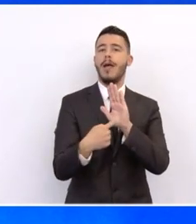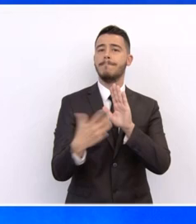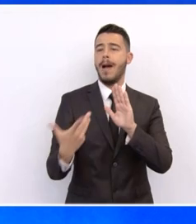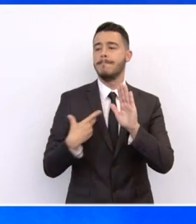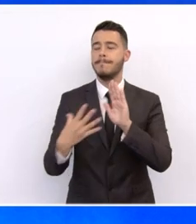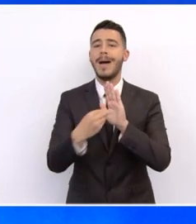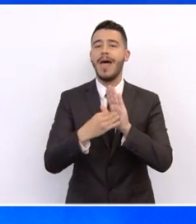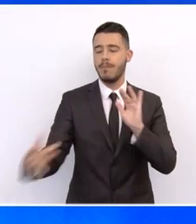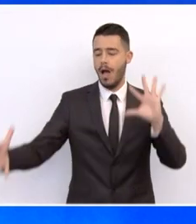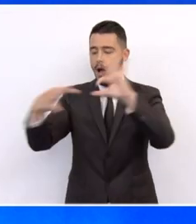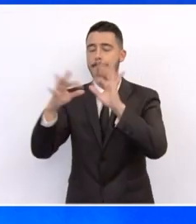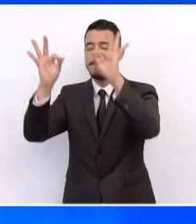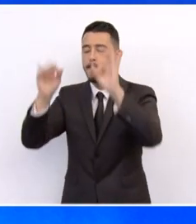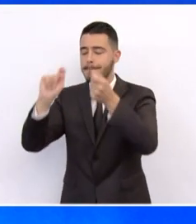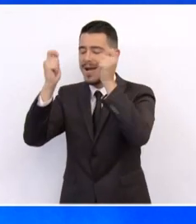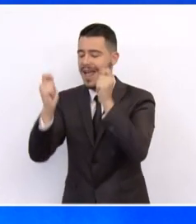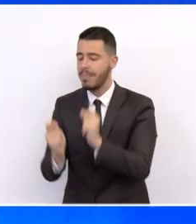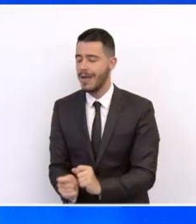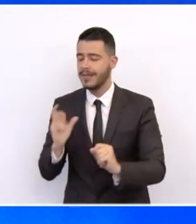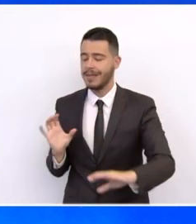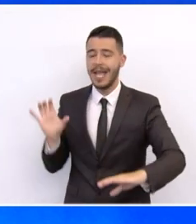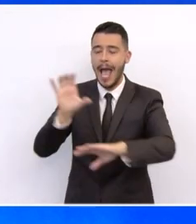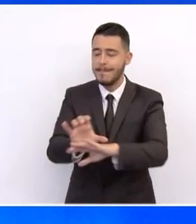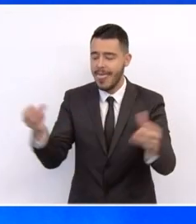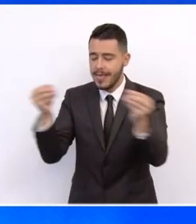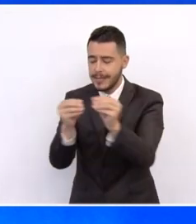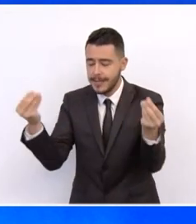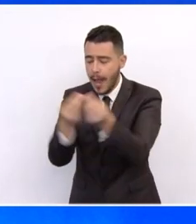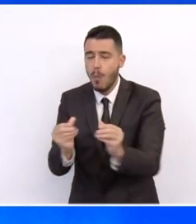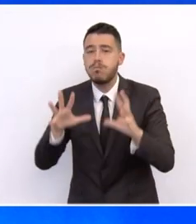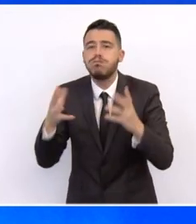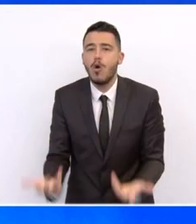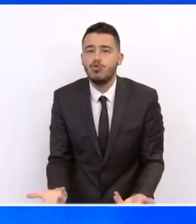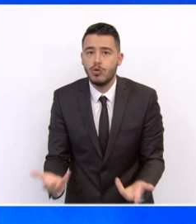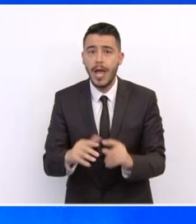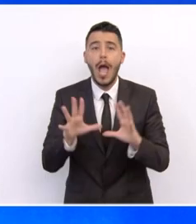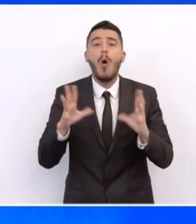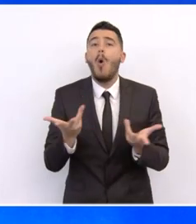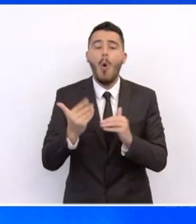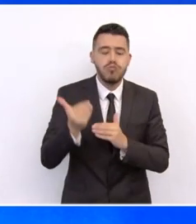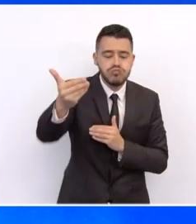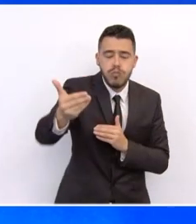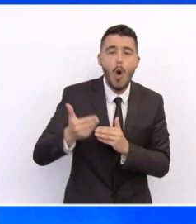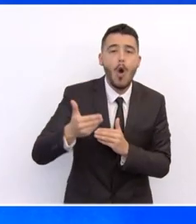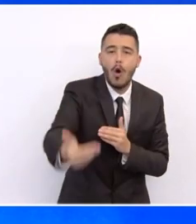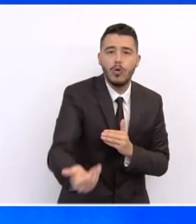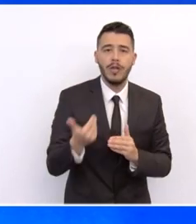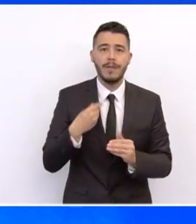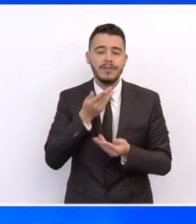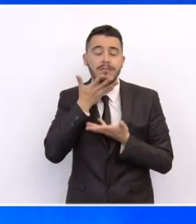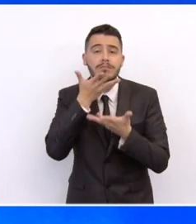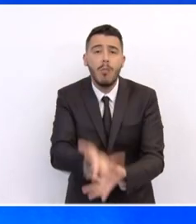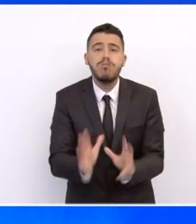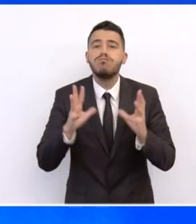θα γίνει πιο αποδοτική κάθε επένδυση. Και τέταρτον, πότε θα υλοποιηθεί και πόσο θα κοστίσει. Ένα κανονικό business plan,